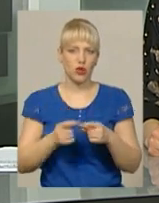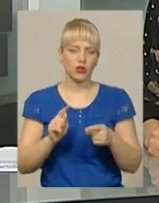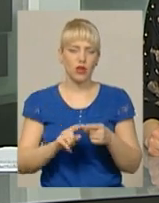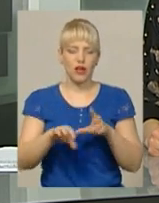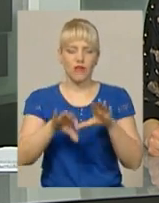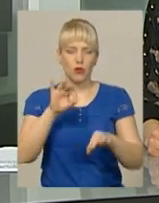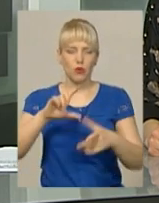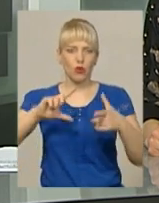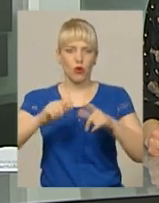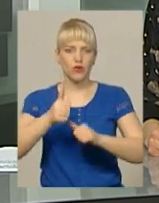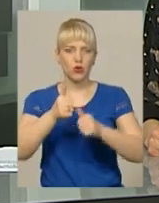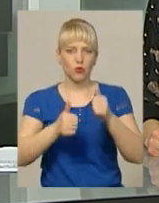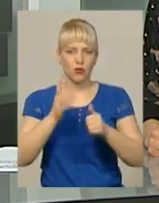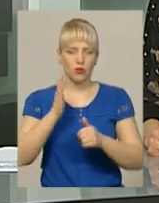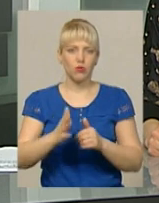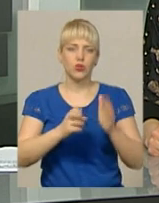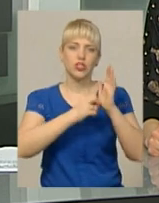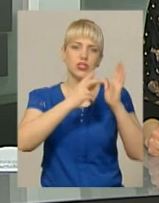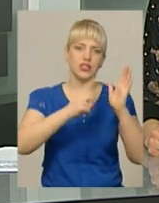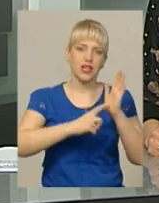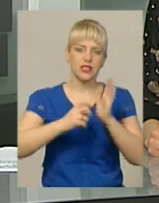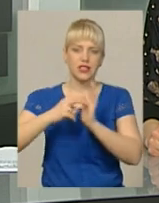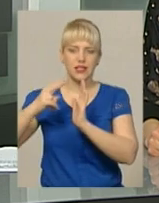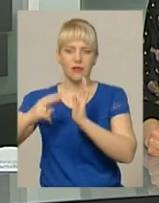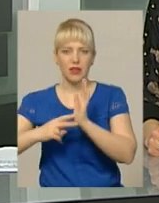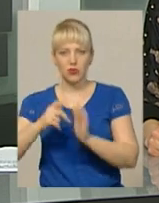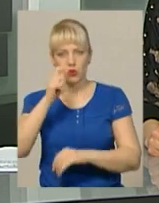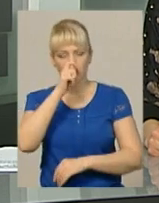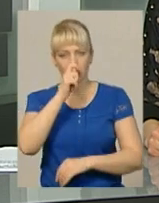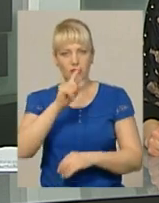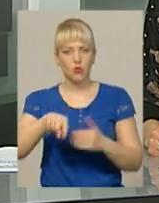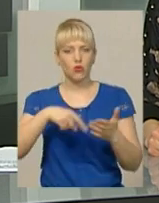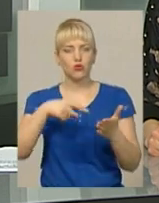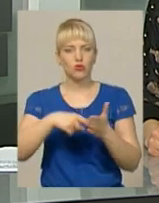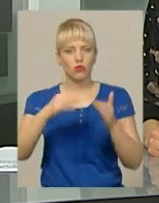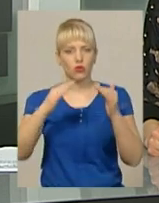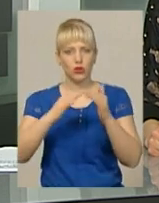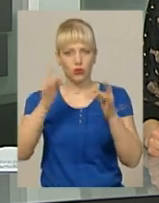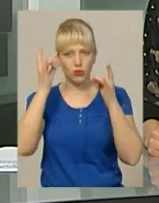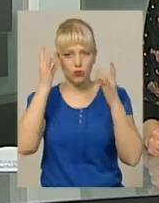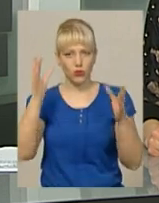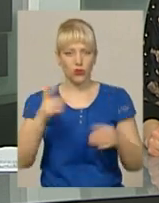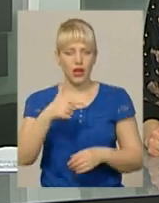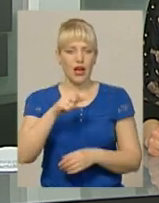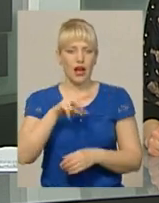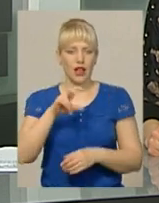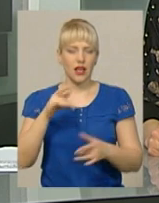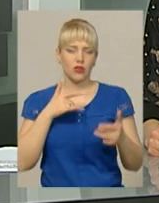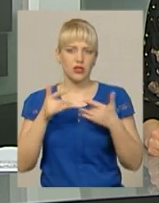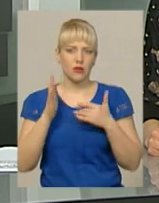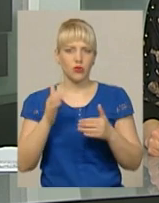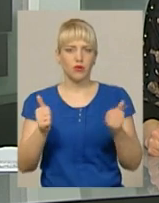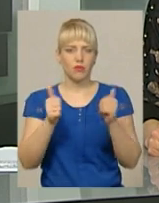плануються на 16 та 17 квітня у міському будинку культури. А гала – концерт-фестивалю 23 квітня на майданчику біля